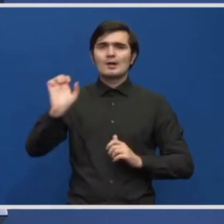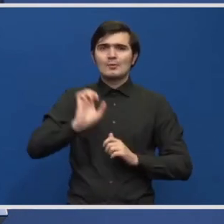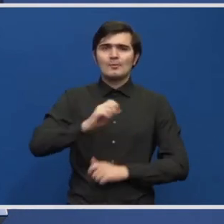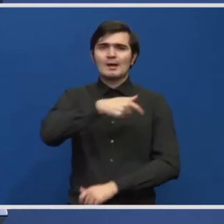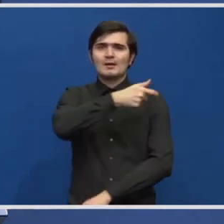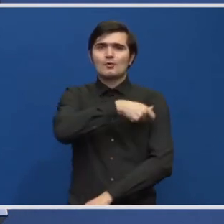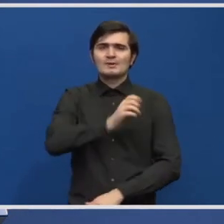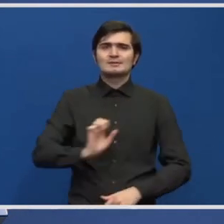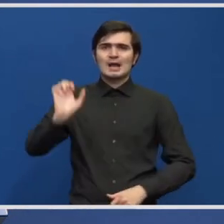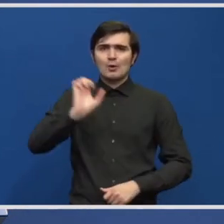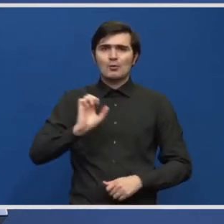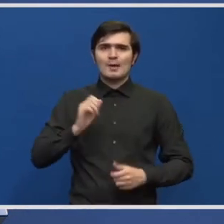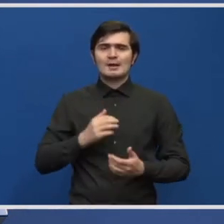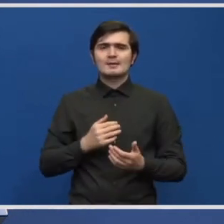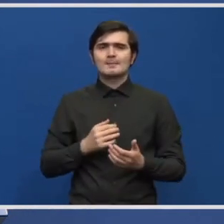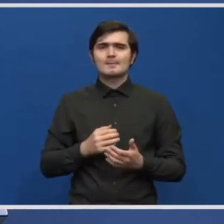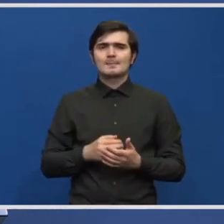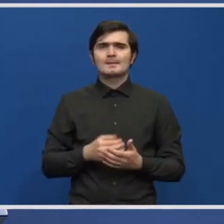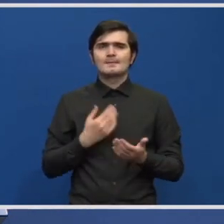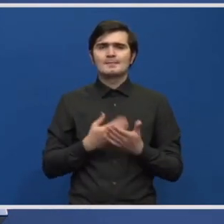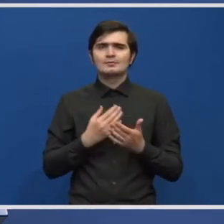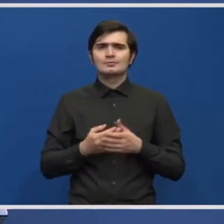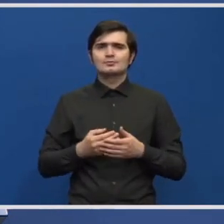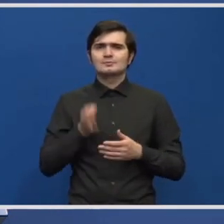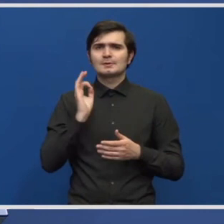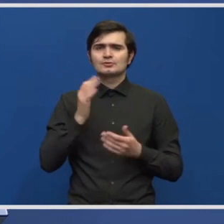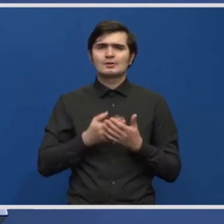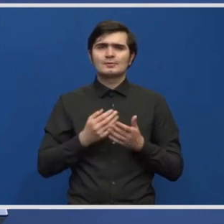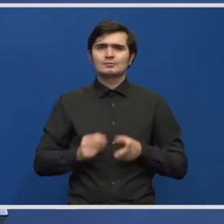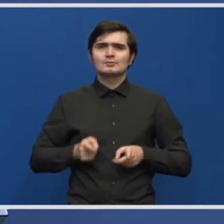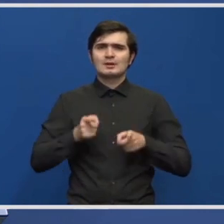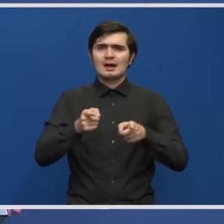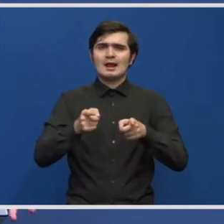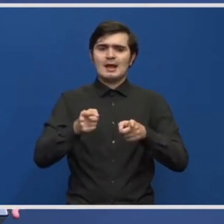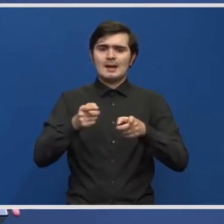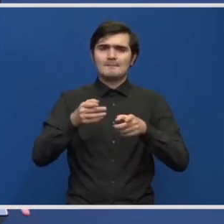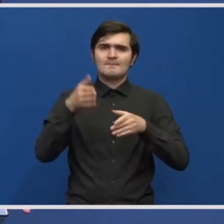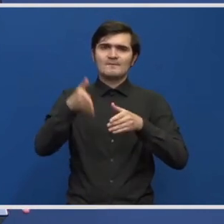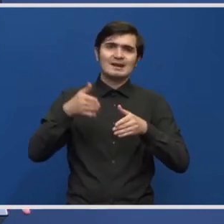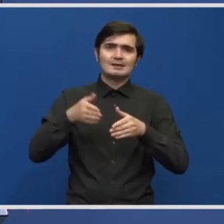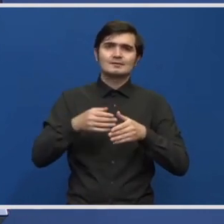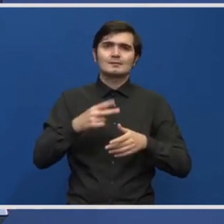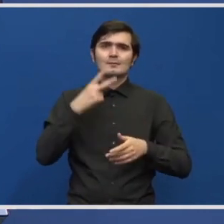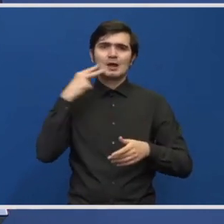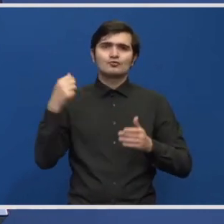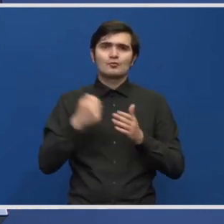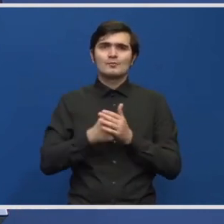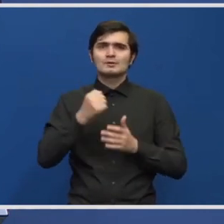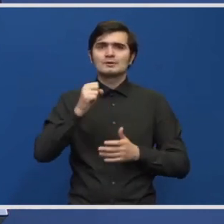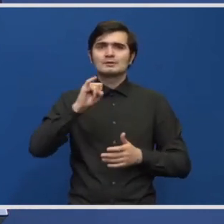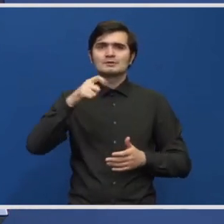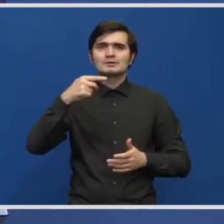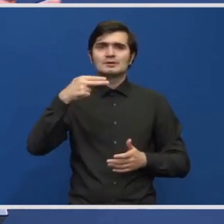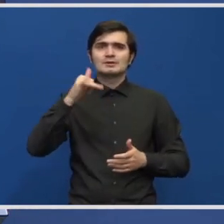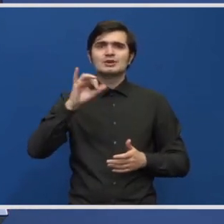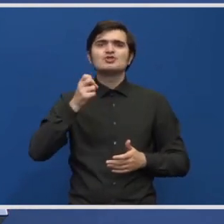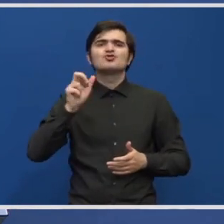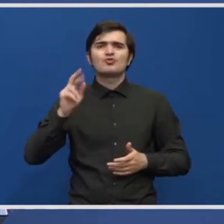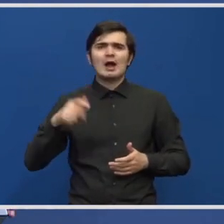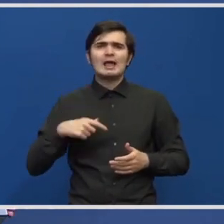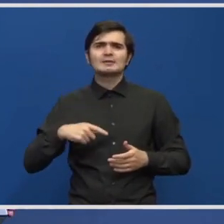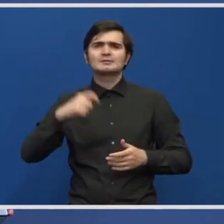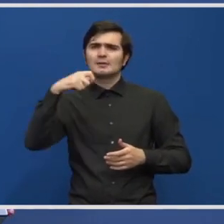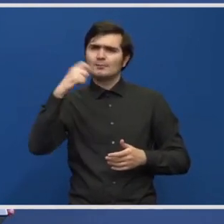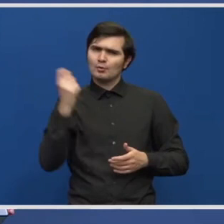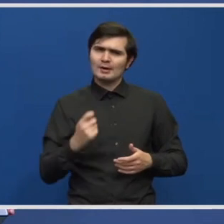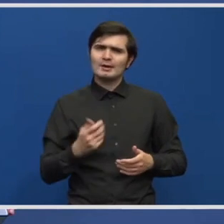Europene, mai ales pe partea de cale ferată. Între Brașov și Sighișoara sunt niște proiecte majore, tot așa de miliarde de euro, cu un tunel